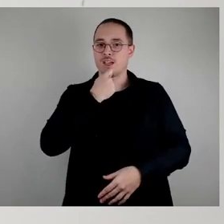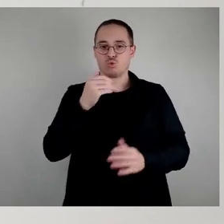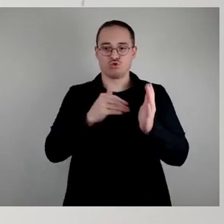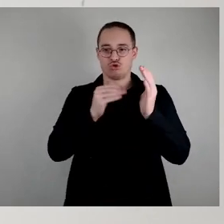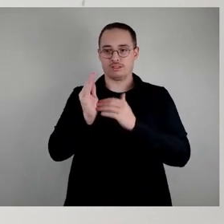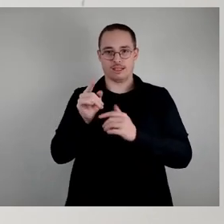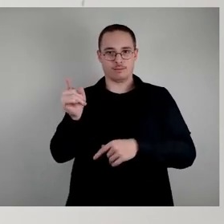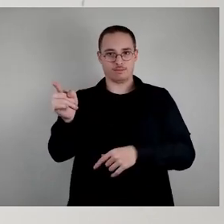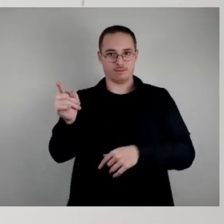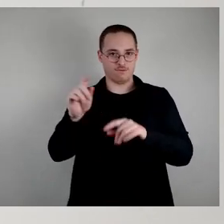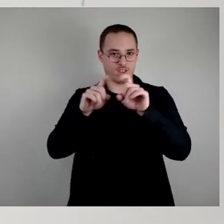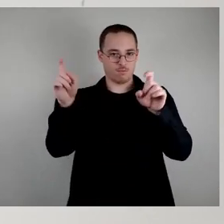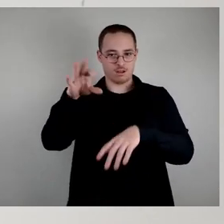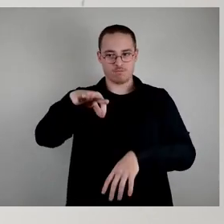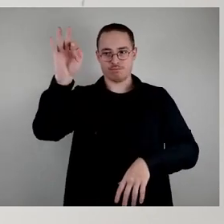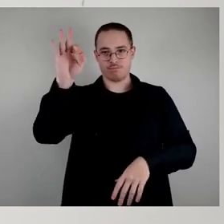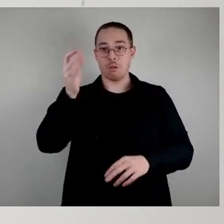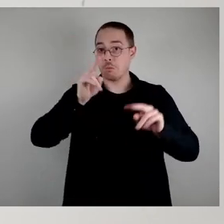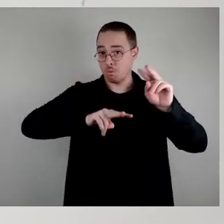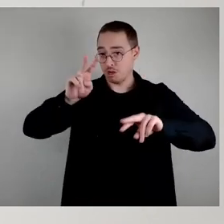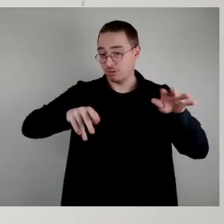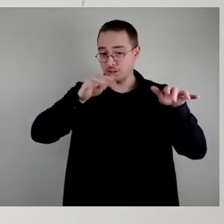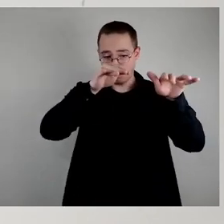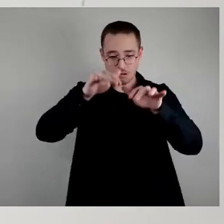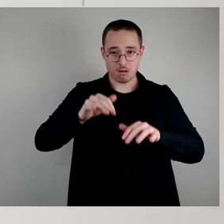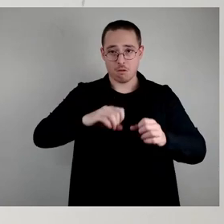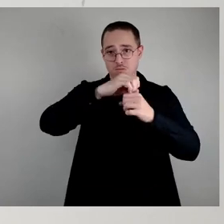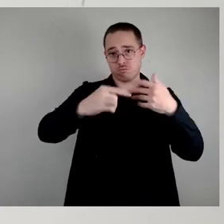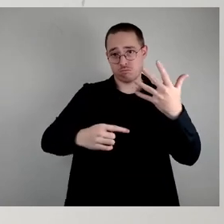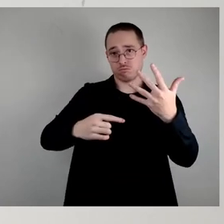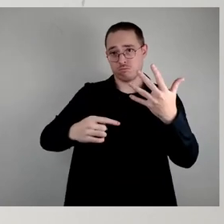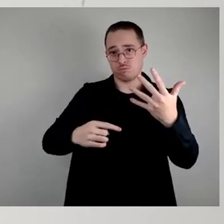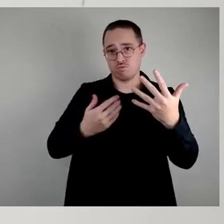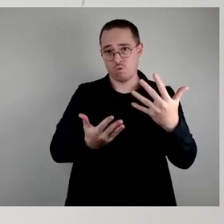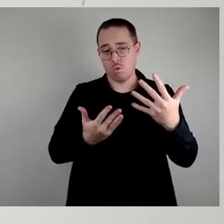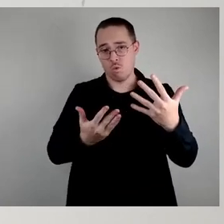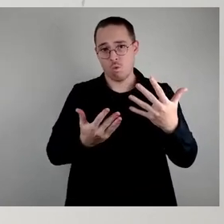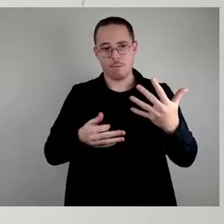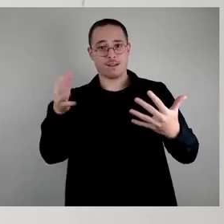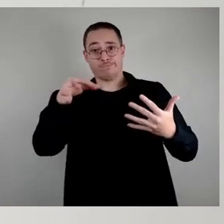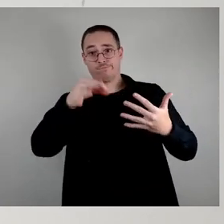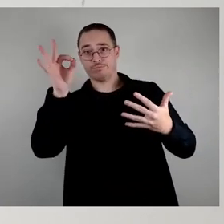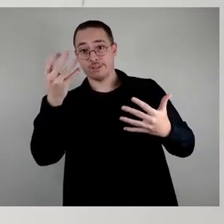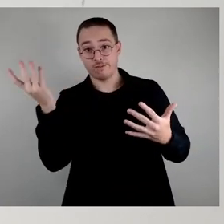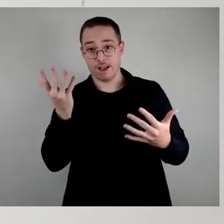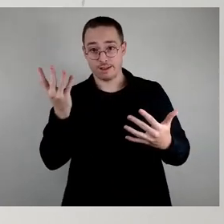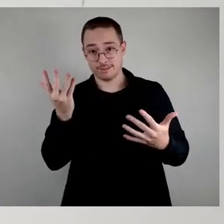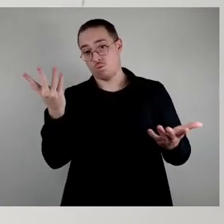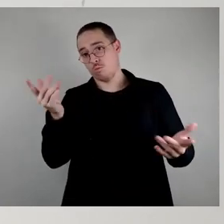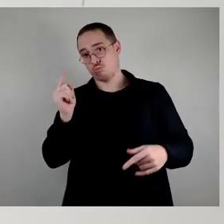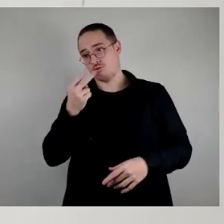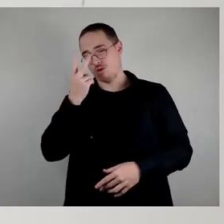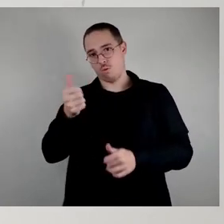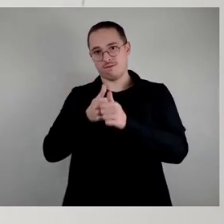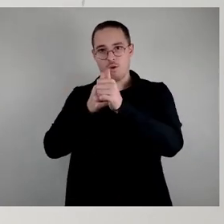ja höchst unterschiedliche Verpflegungssysteme heutzutage, wie angeboten wird. Aber auf jeden Fall kann ich noch mal konkret auf die Frage sagen, da sind wir